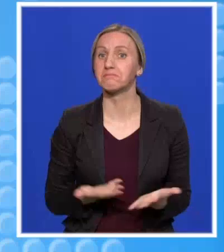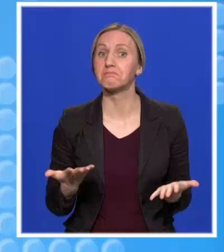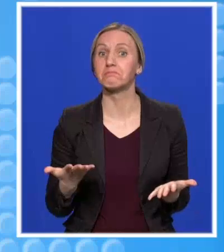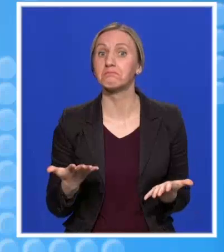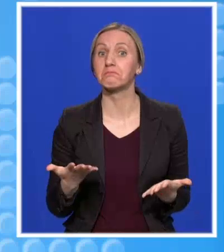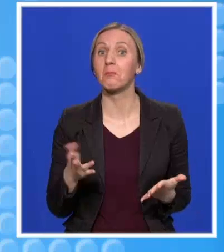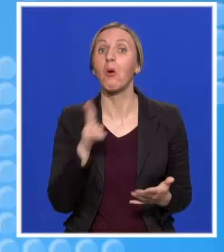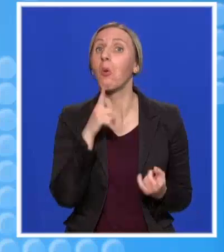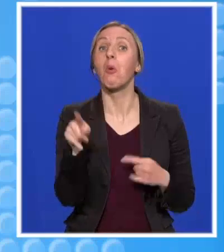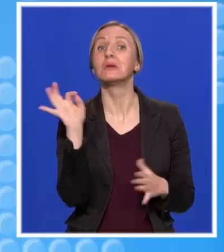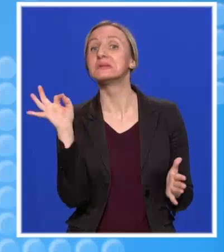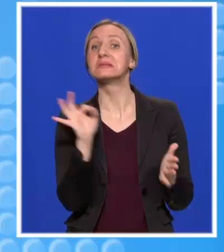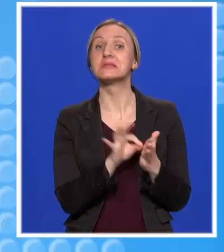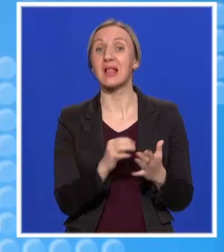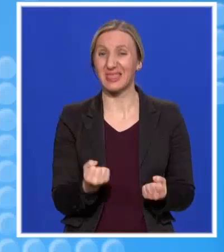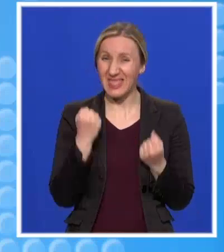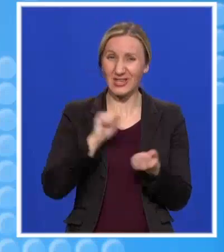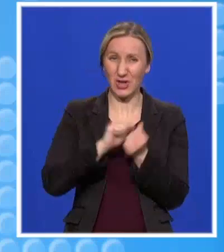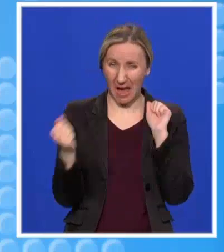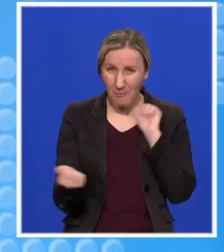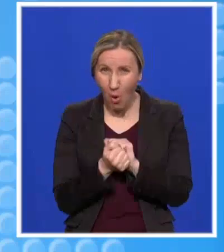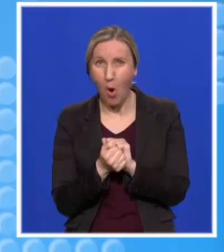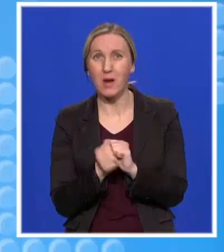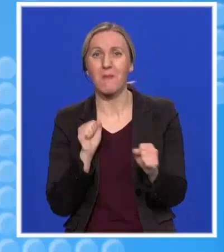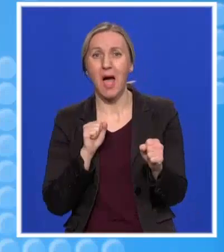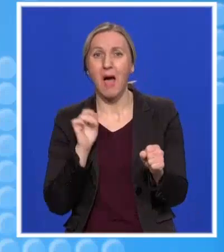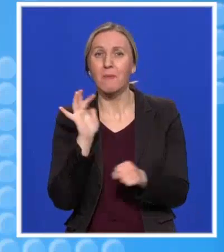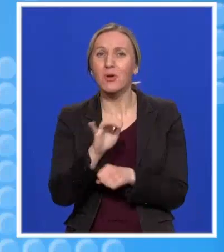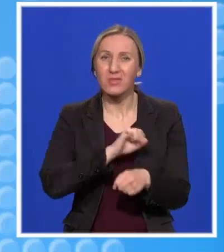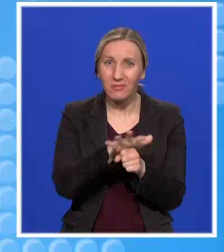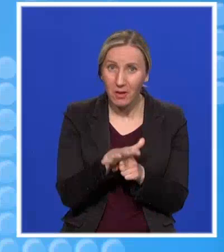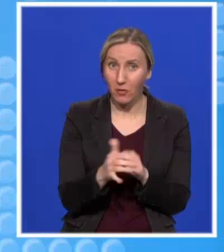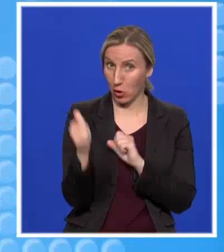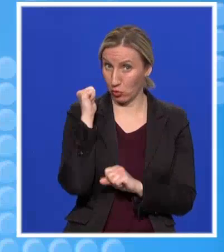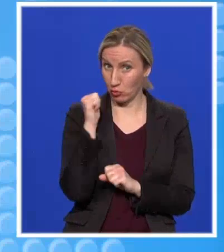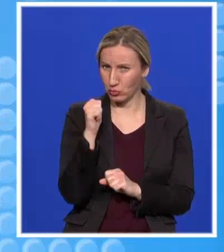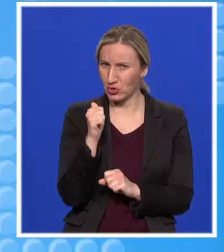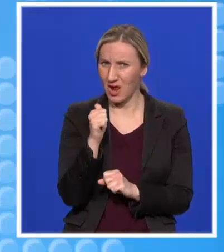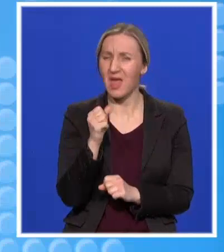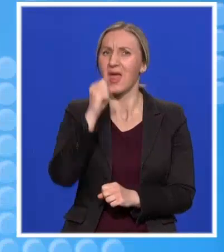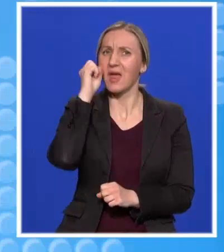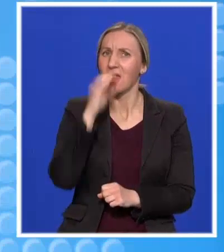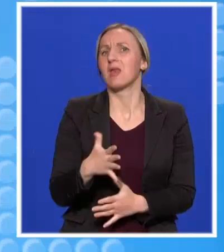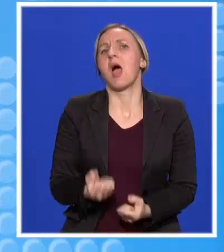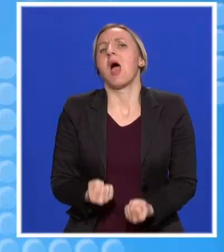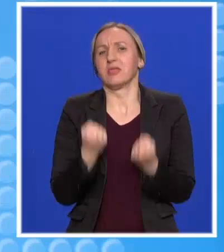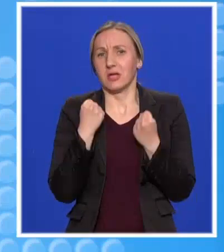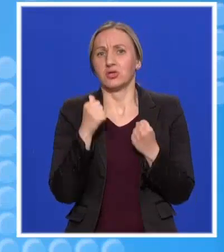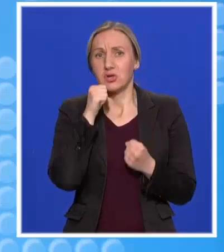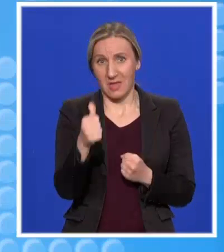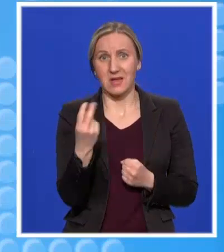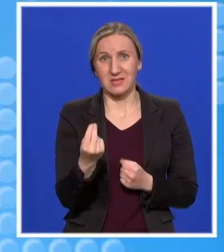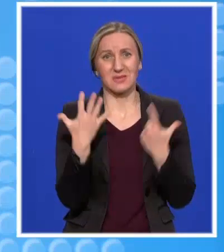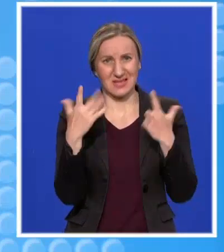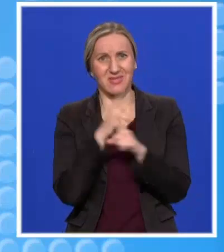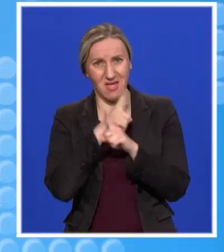Kome je cilj da u teškoj borbi protiv pandemije i posebno juče u danu, ocenjenom kao najtežem do sada za Srbiju sa, podsjetimo,